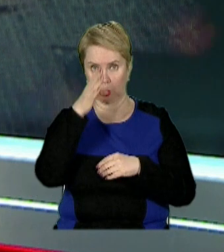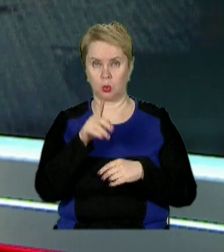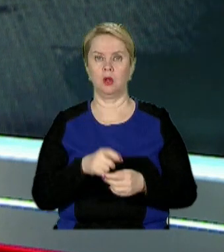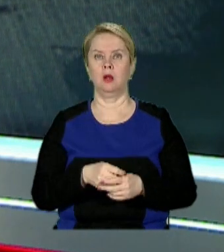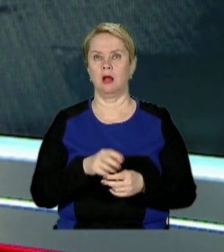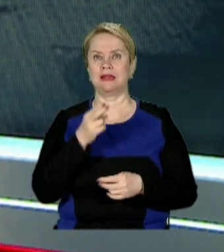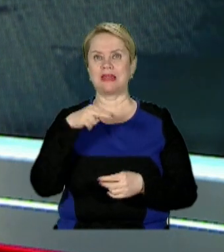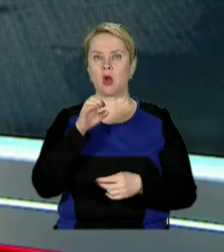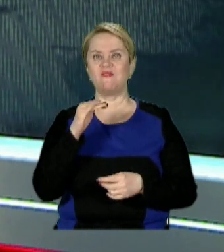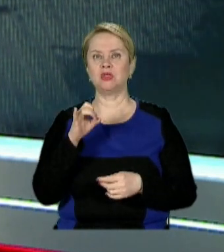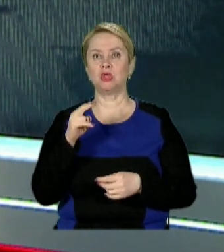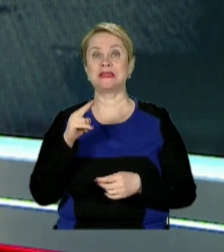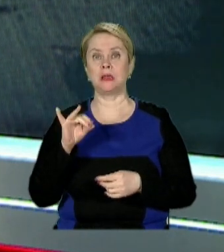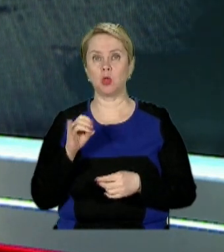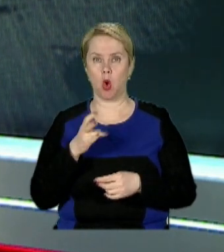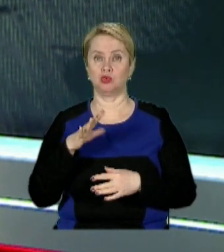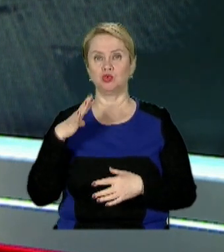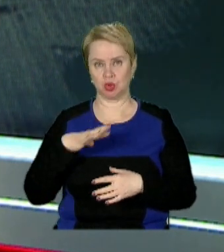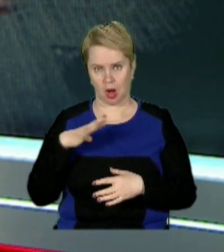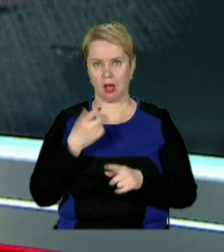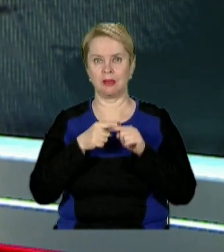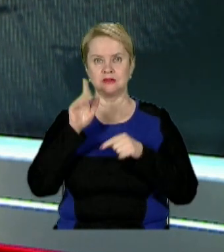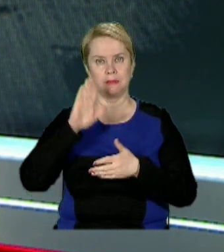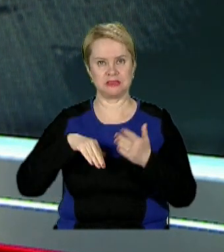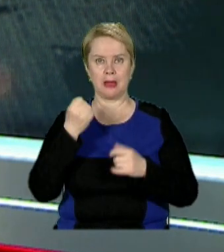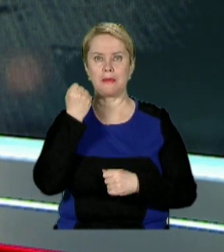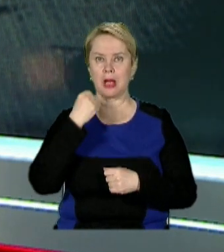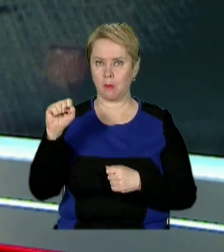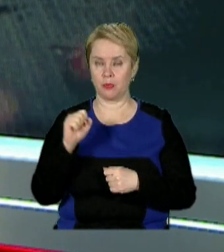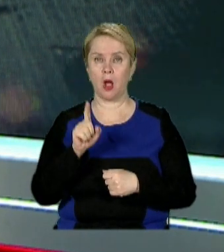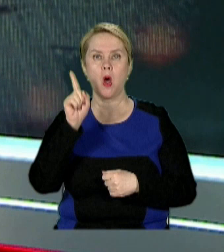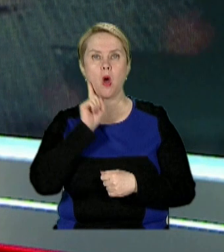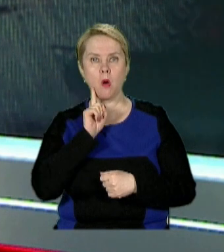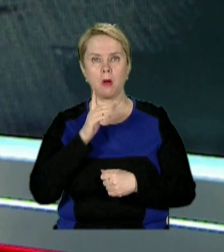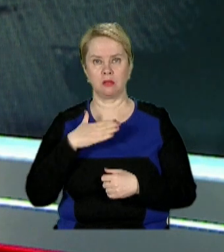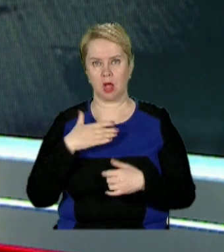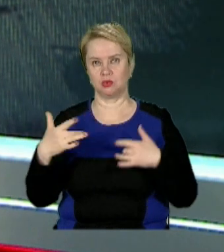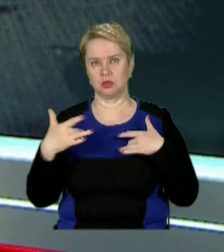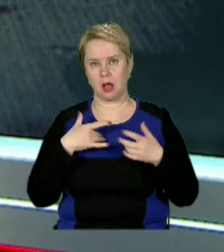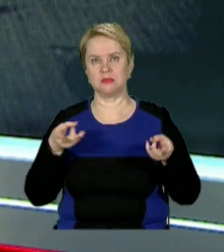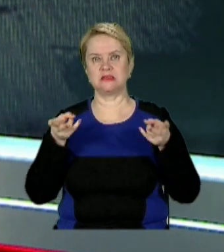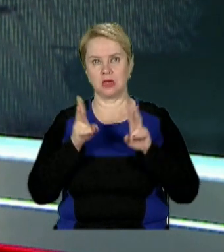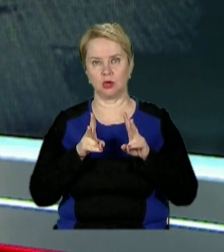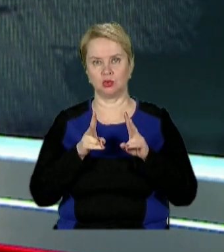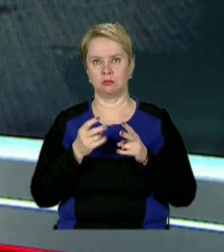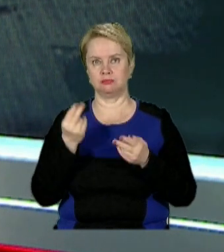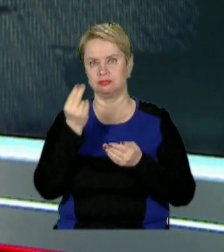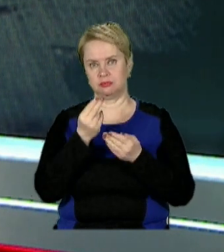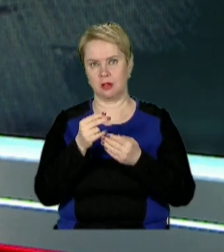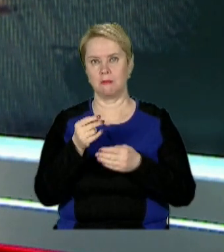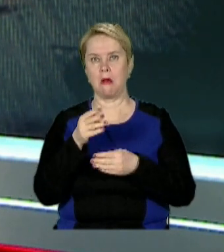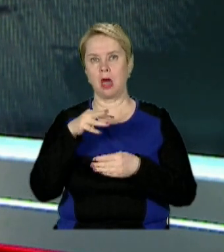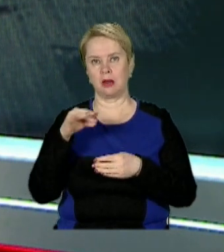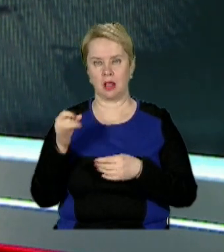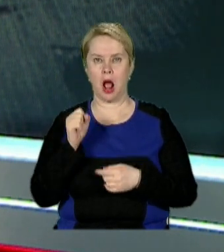країни Даріо Франческіні. Чекатимемо на це після перемоги. А поки ж наш драм залишатиметься міражем міста